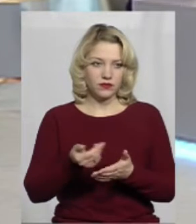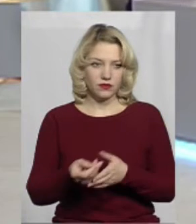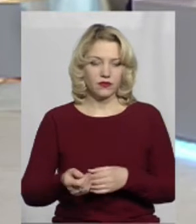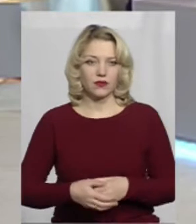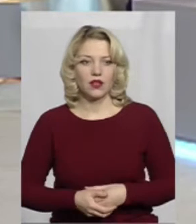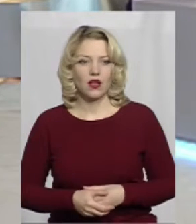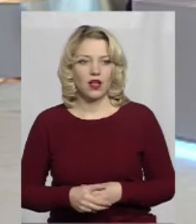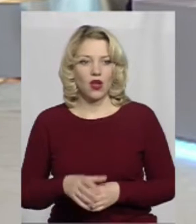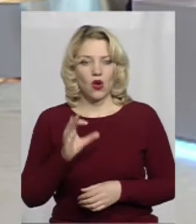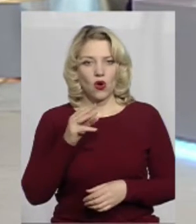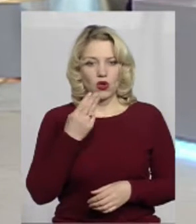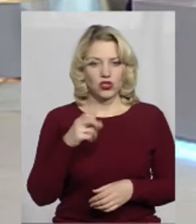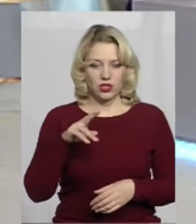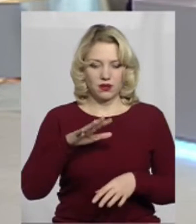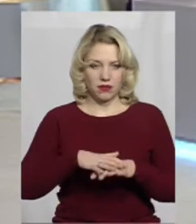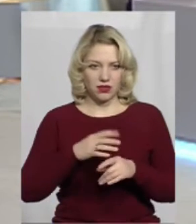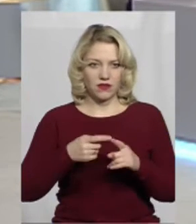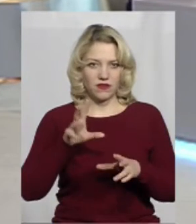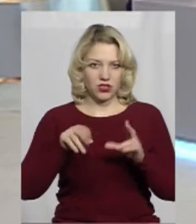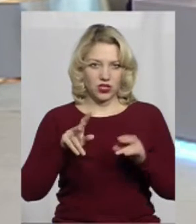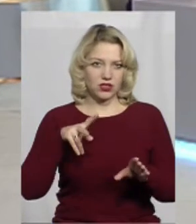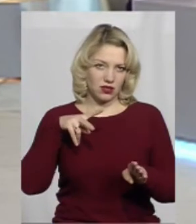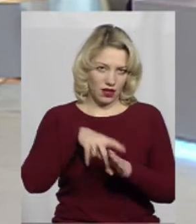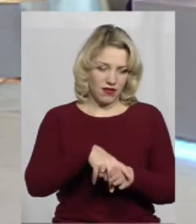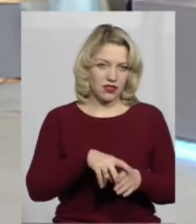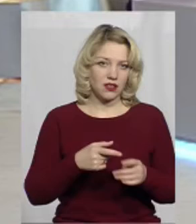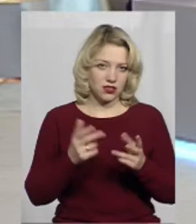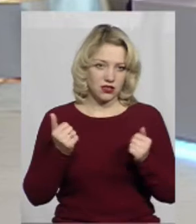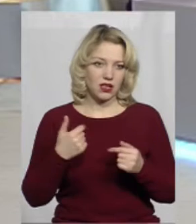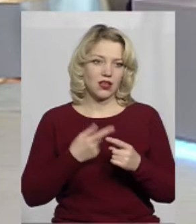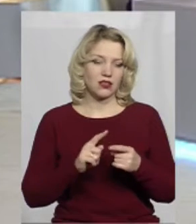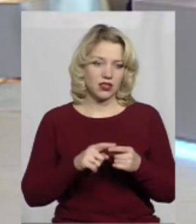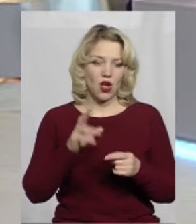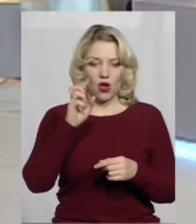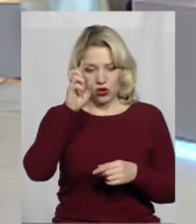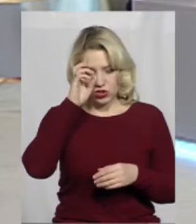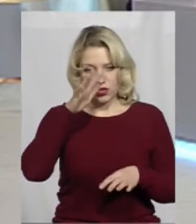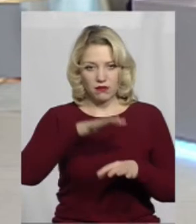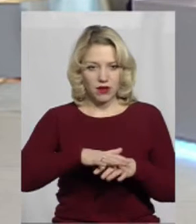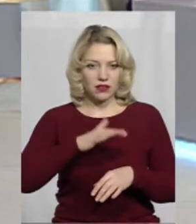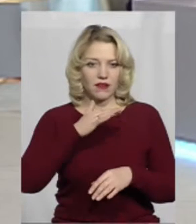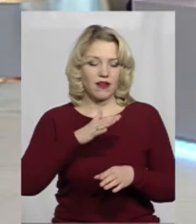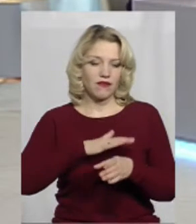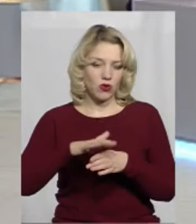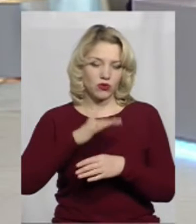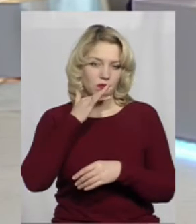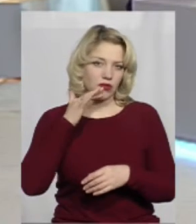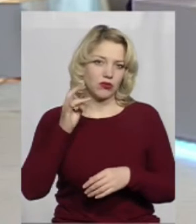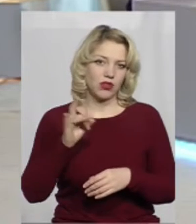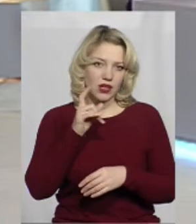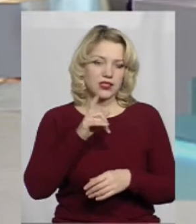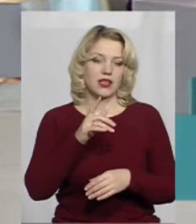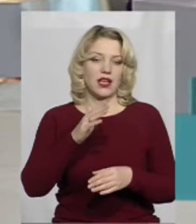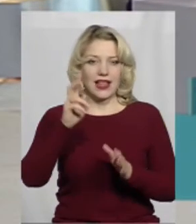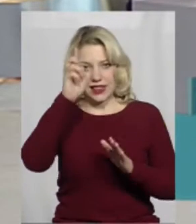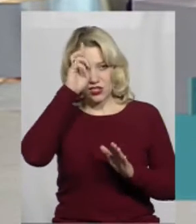працівників? Ні, додається робота. Ощадбанк не вперше виконує державні програми, ми маємо великий досвід у цьому,